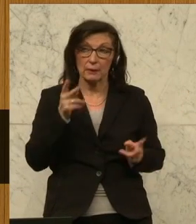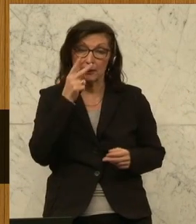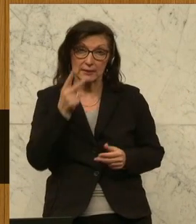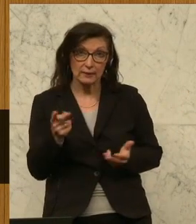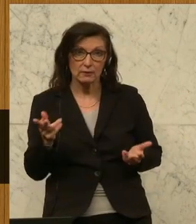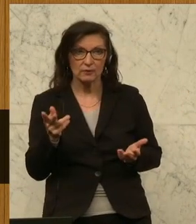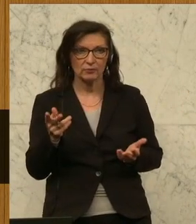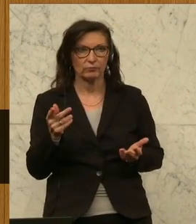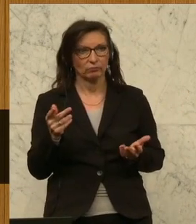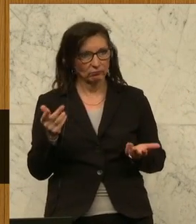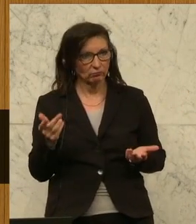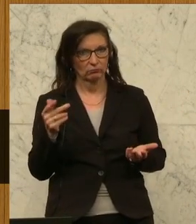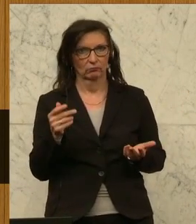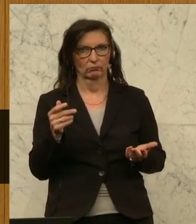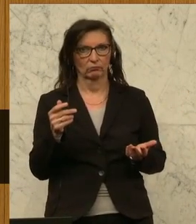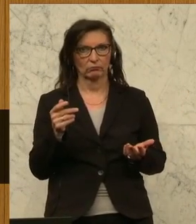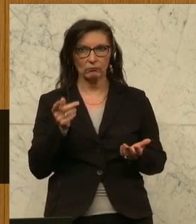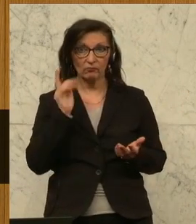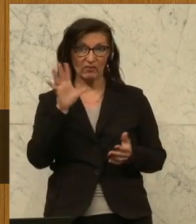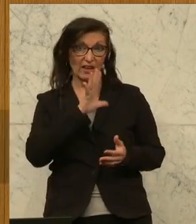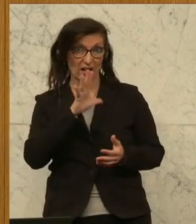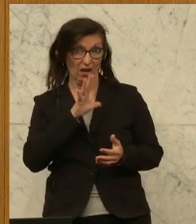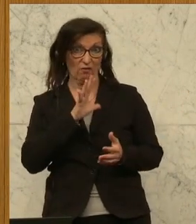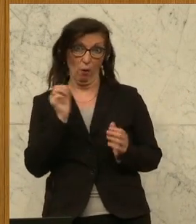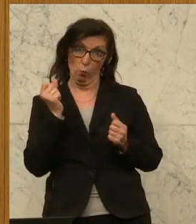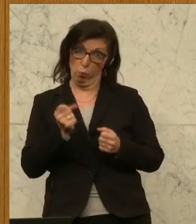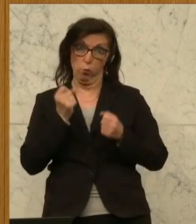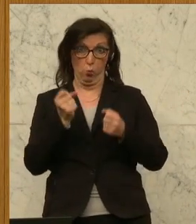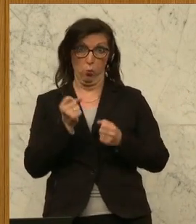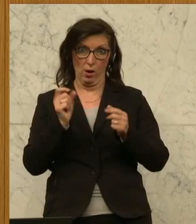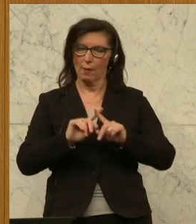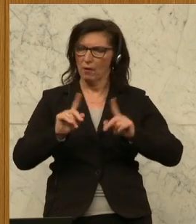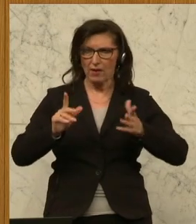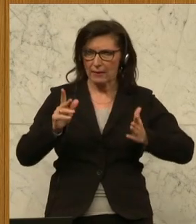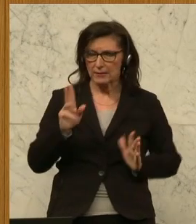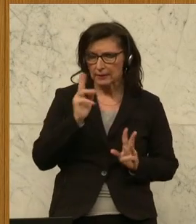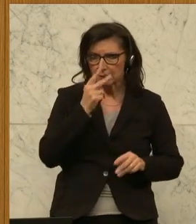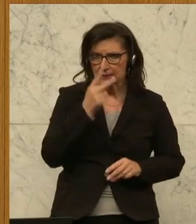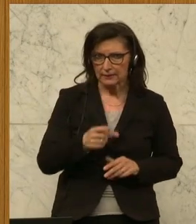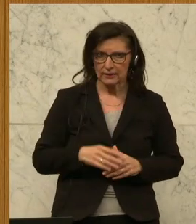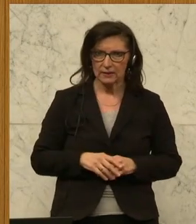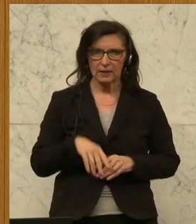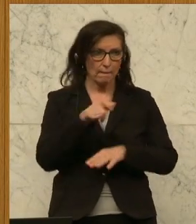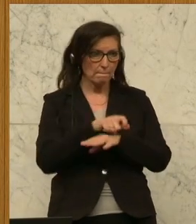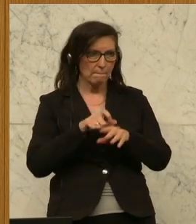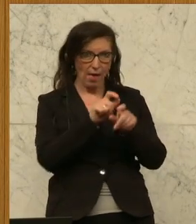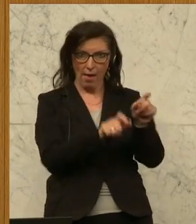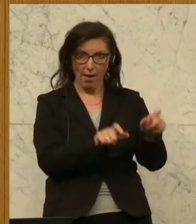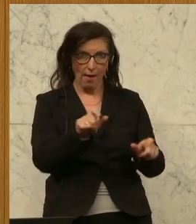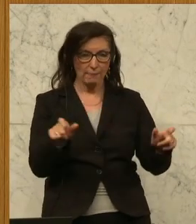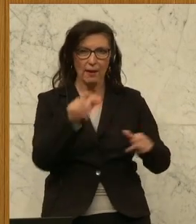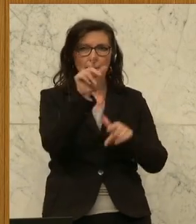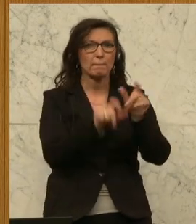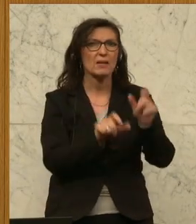stark das Bedrohungsszenario ist, auf der anderen Seite, dass es für die Beamten und das